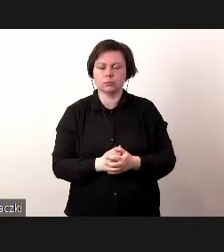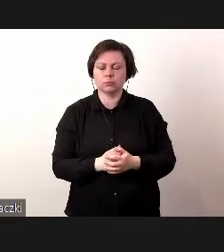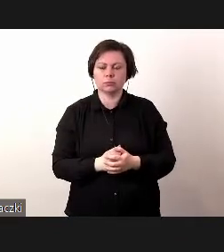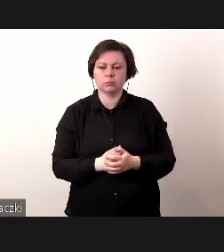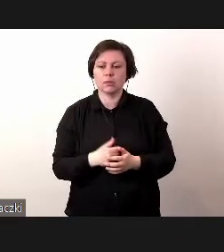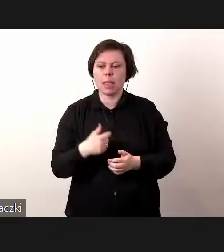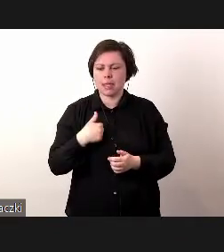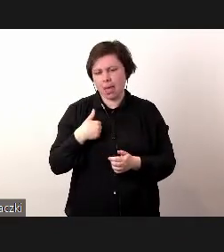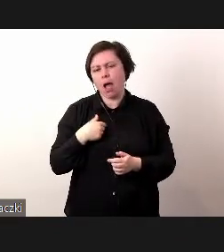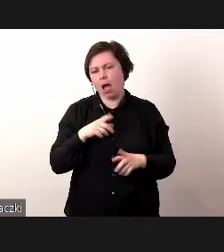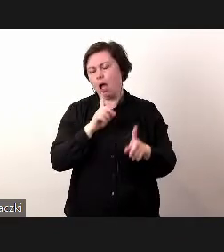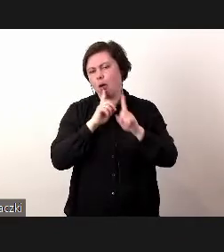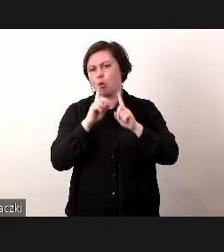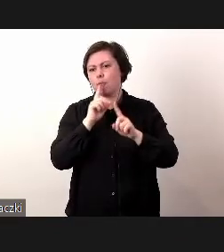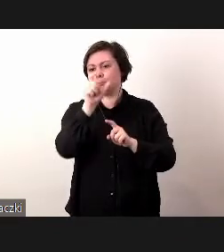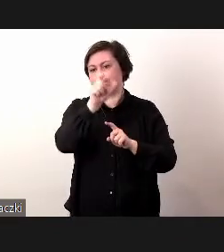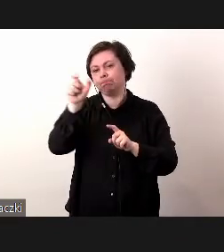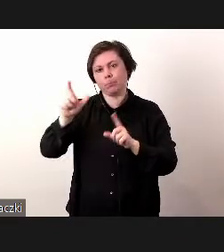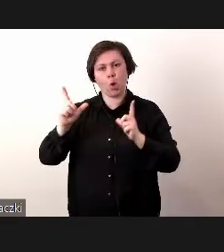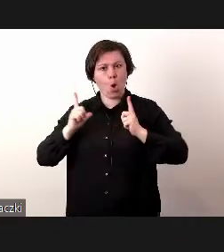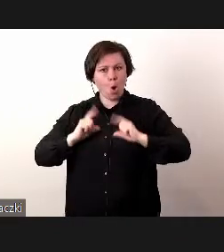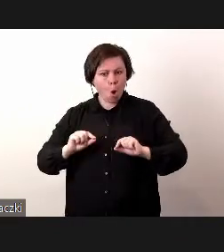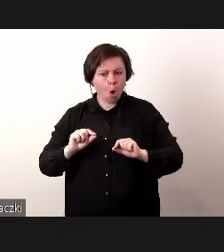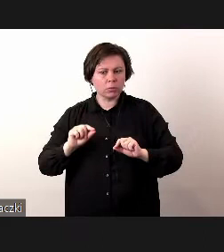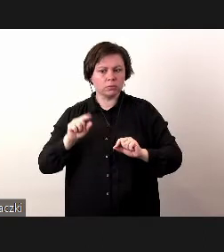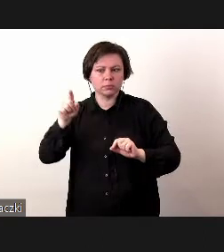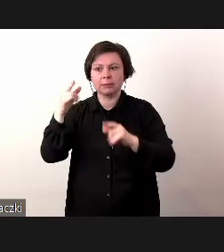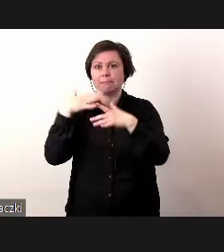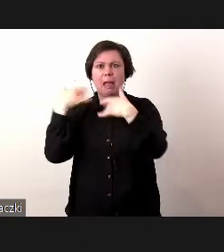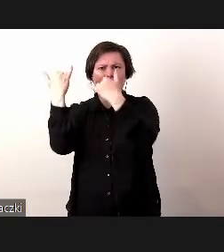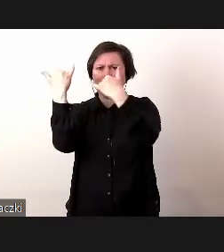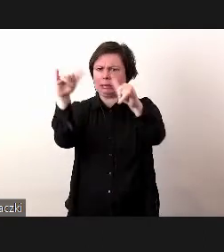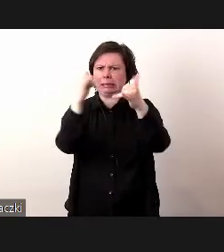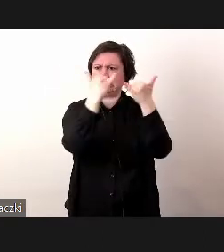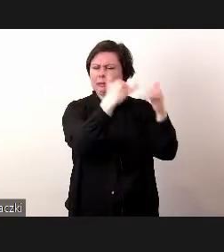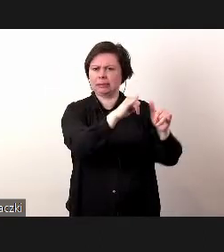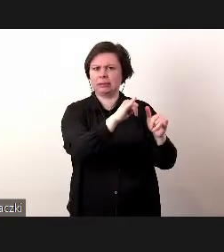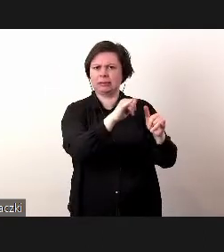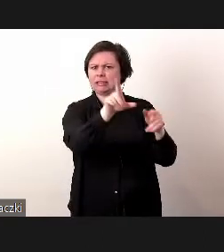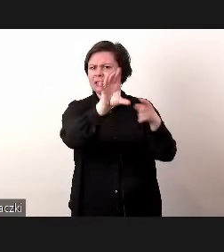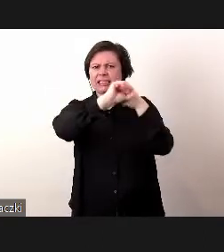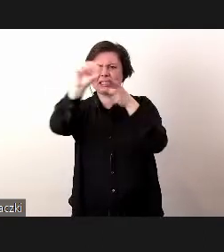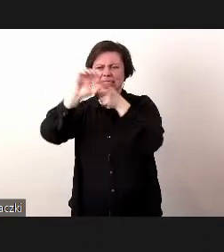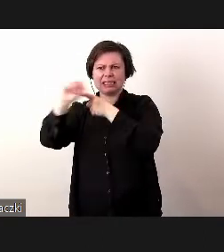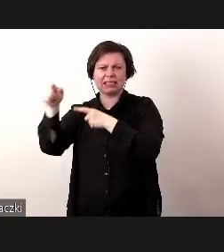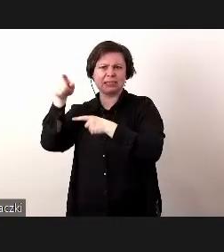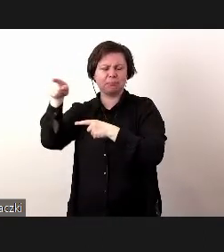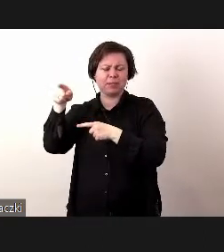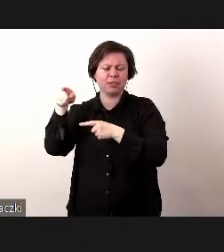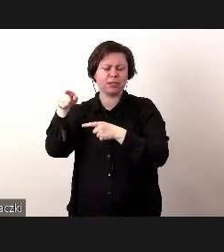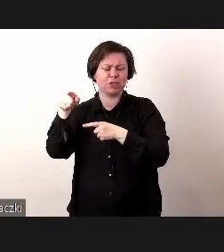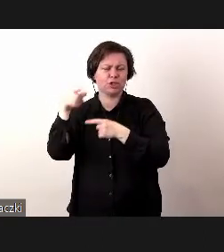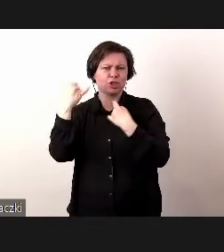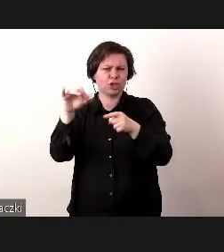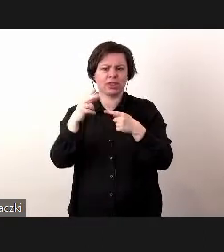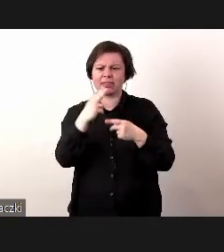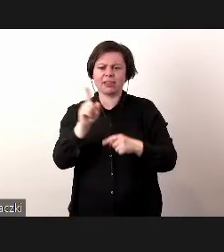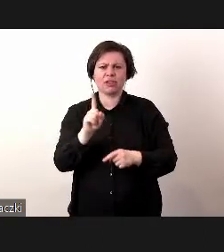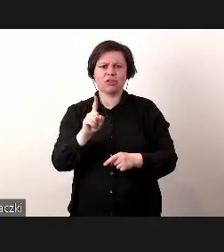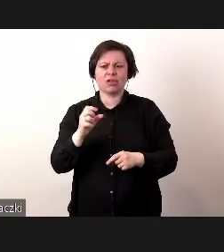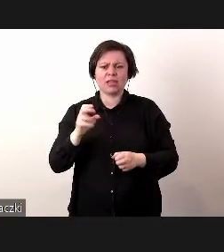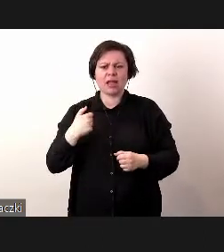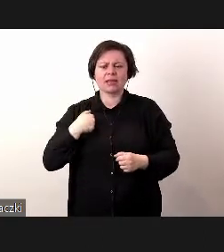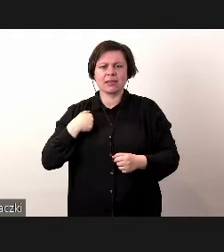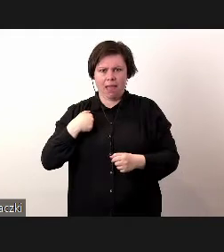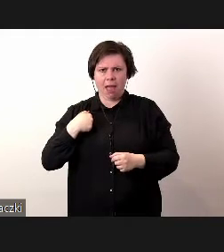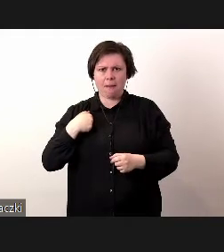ja rozmawiam z osobami, które są z całkowicie innej dyscypliny, dyscypliny niż tak